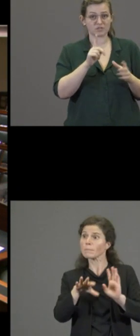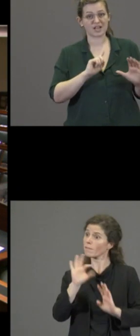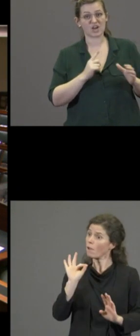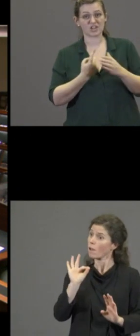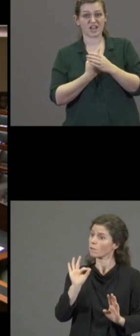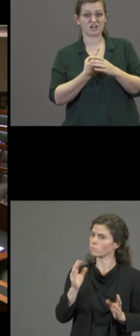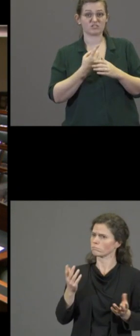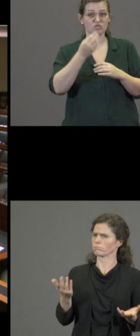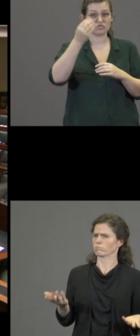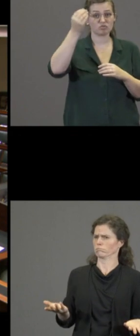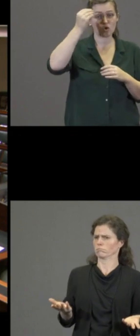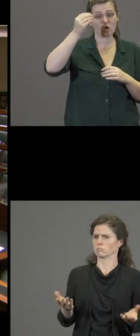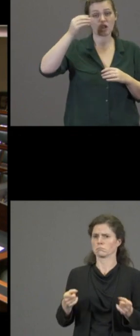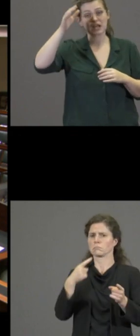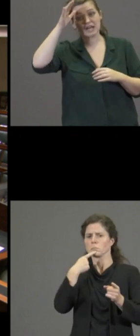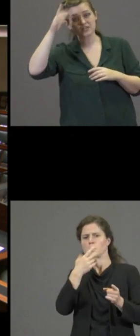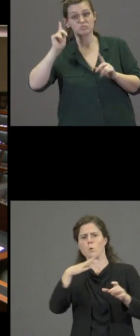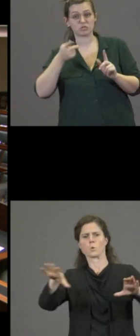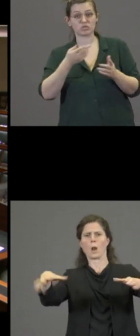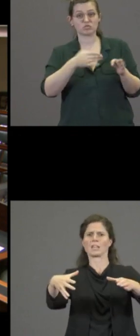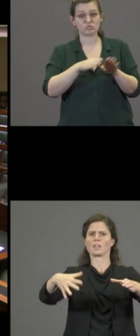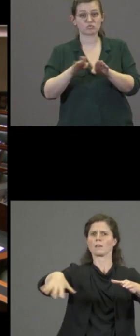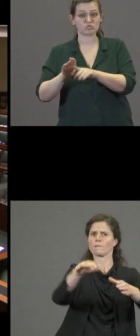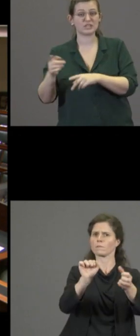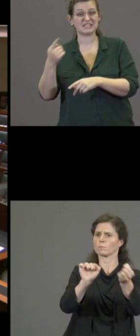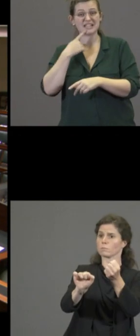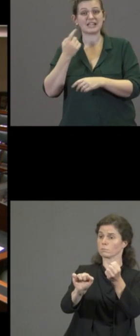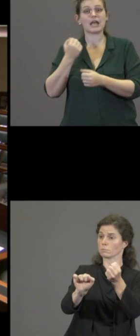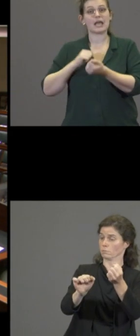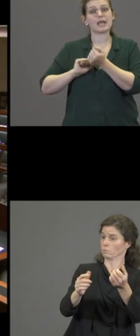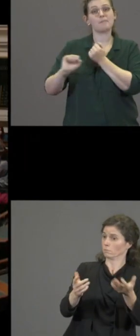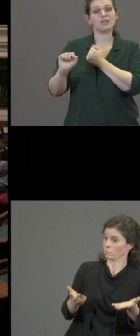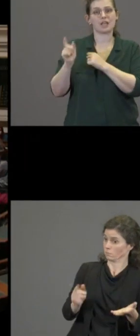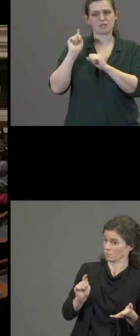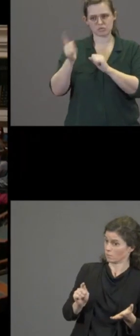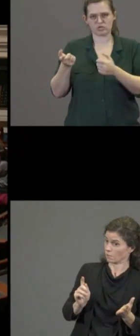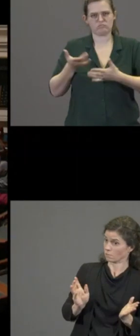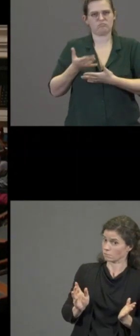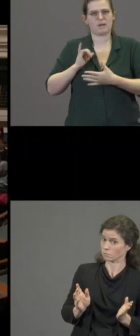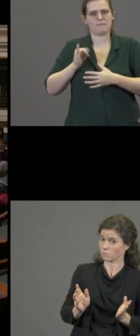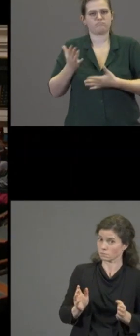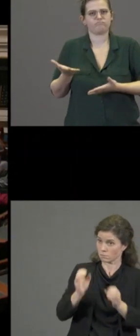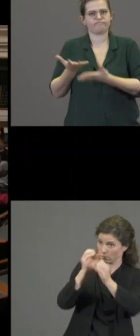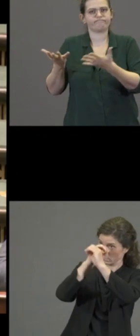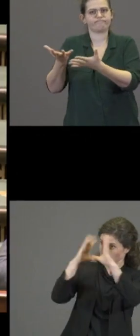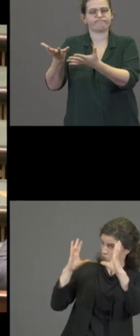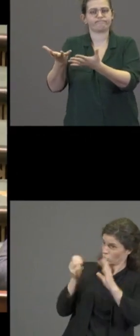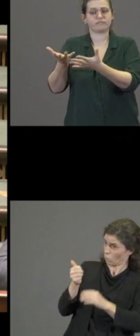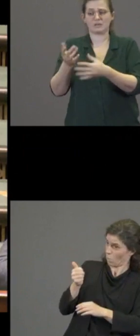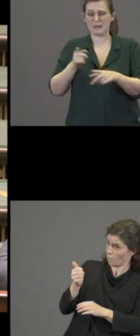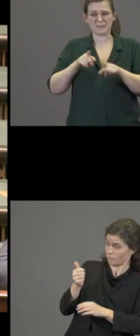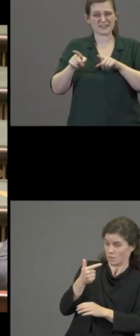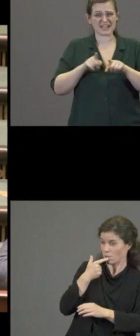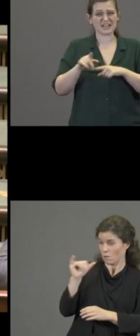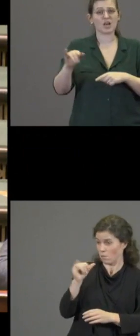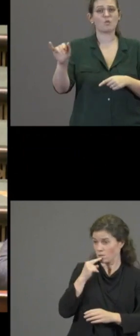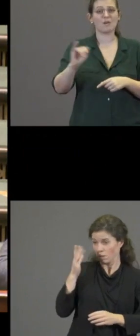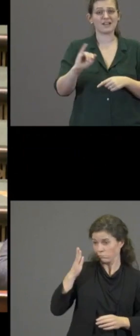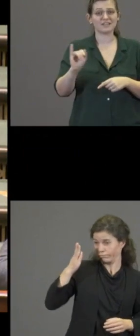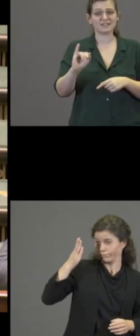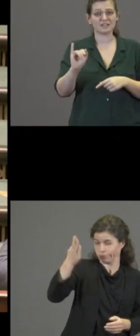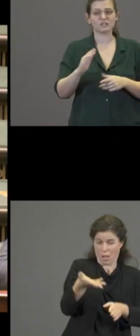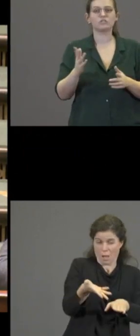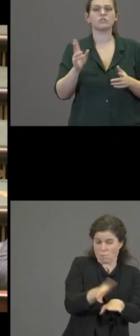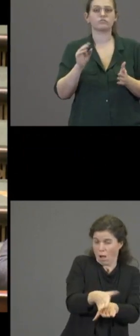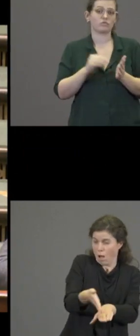Ja, en dan gaan we nog eens over duizenden extra doden. Dat is het scenario, meneer de Dekker, van de immuniteit. Dat is Darwin,